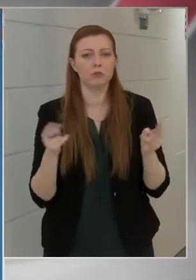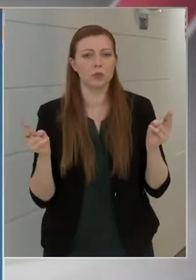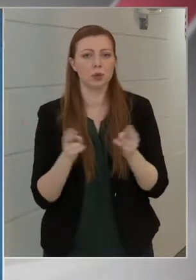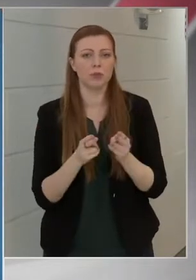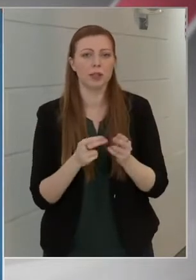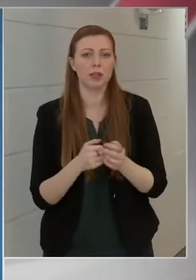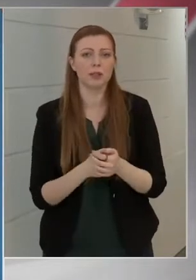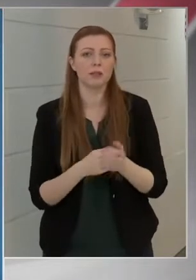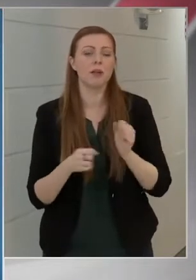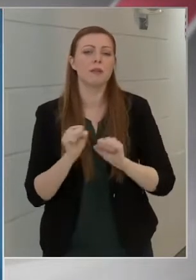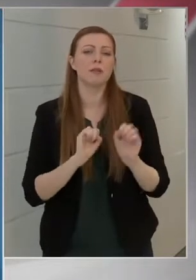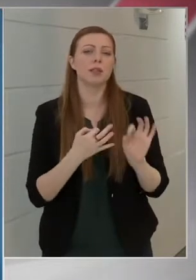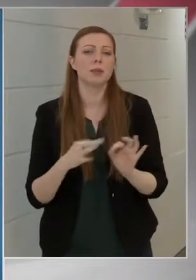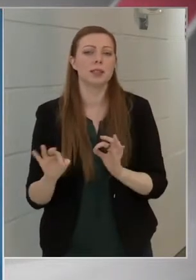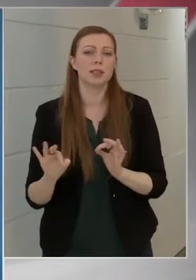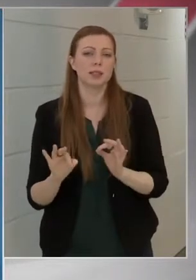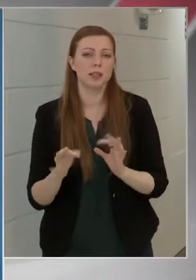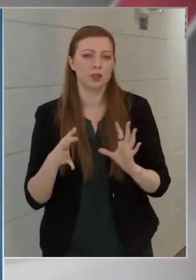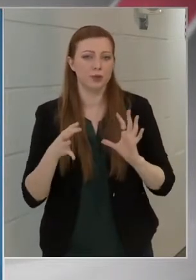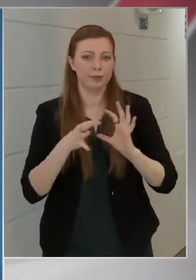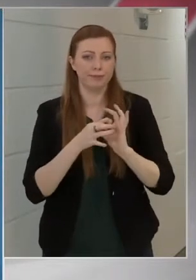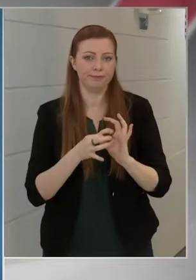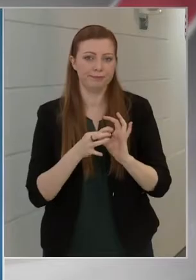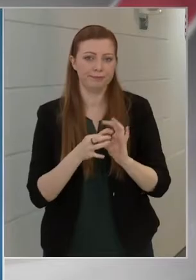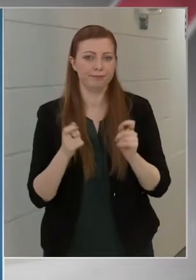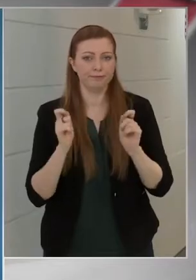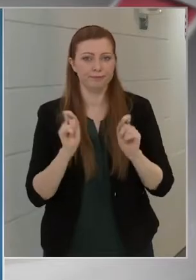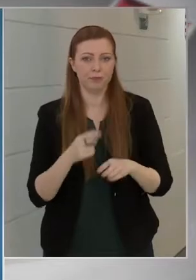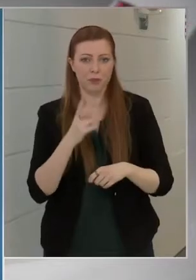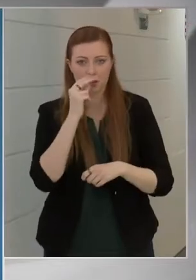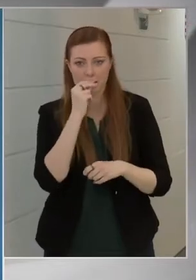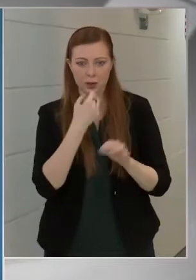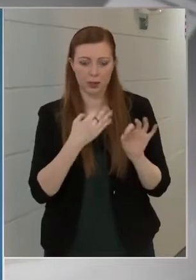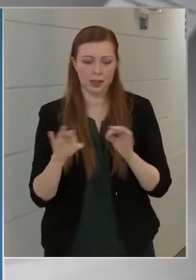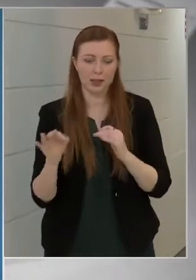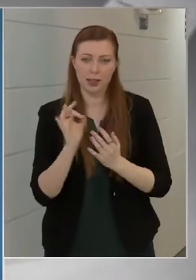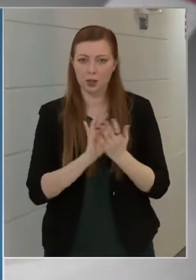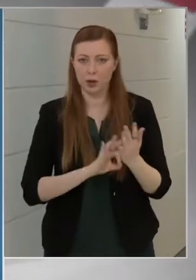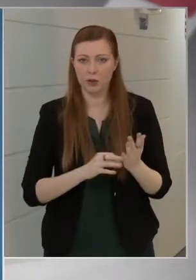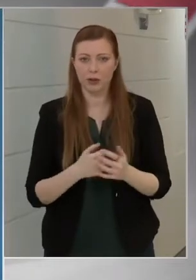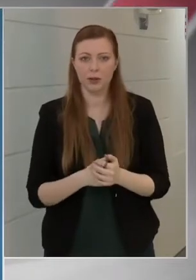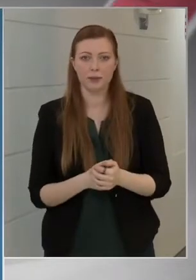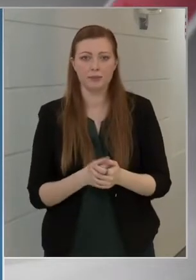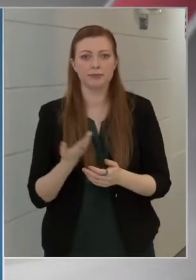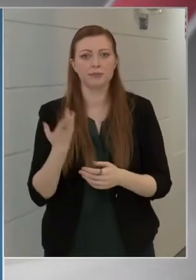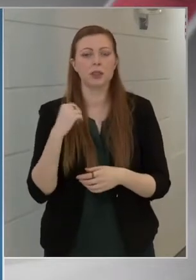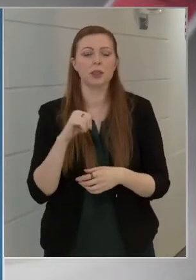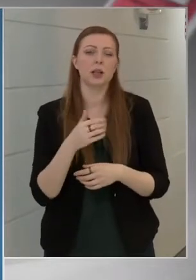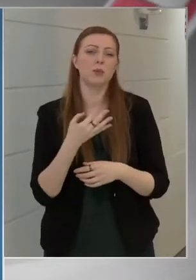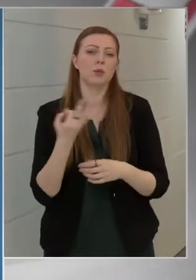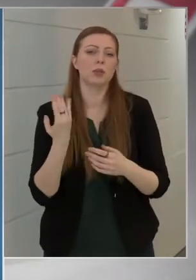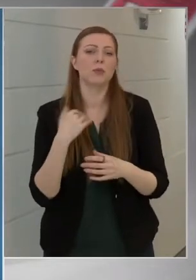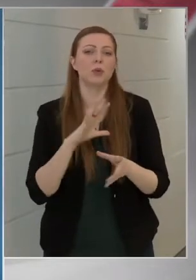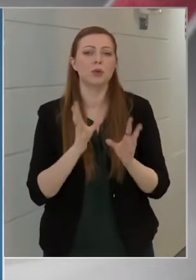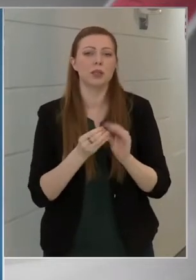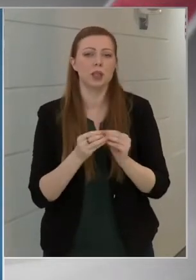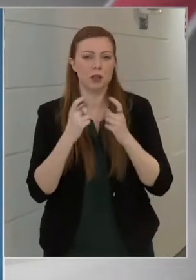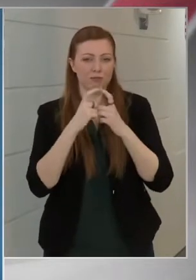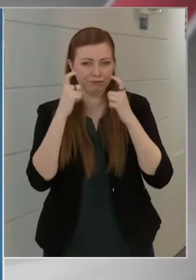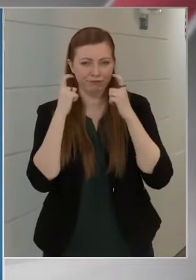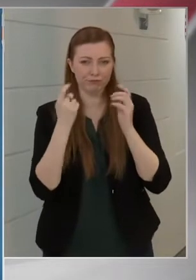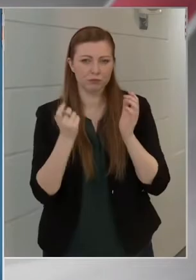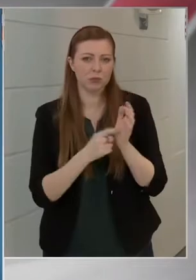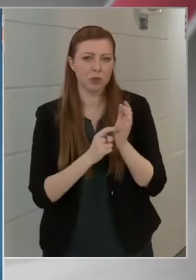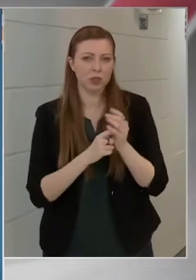a védelmi intézkedésekkel összefüggésben végrehajtott rendőri intézkedéseink adatait. Az elmúlt 24 órában összesen a maszkviselési